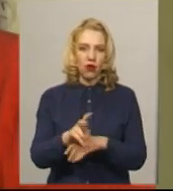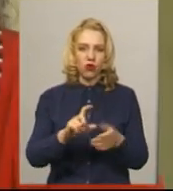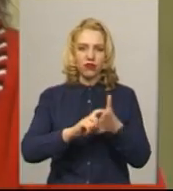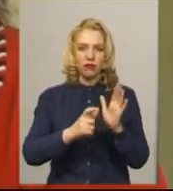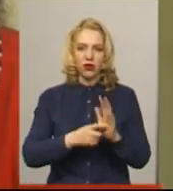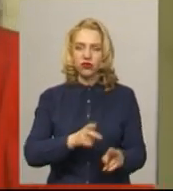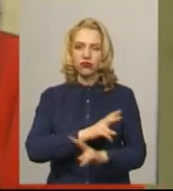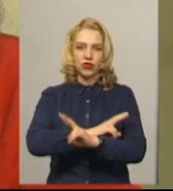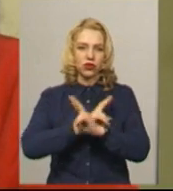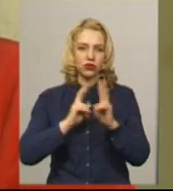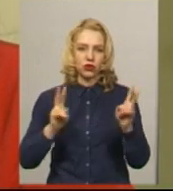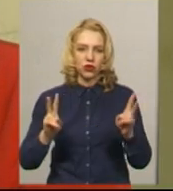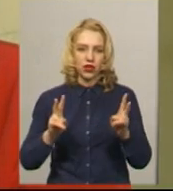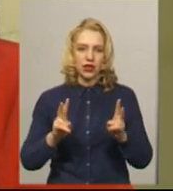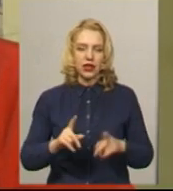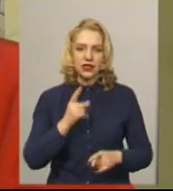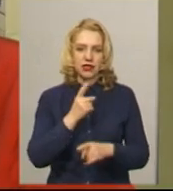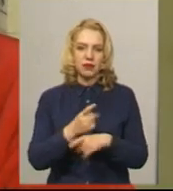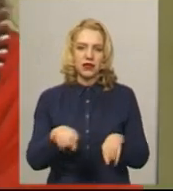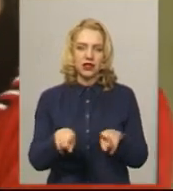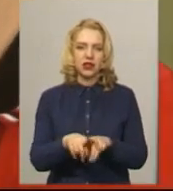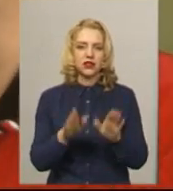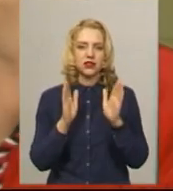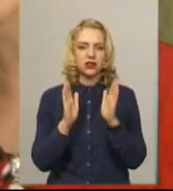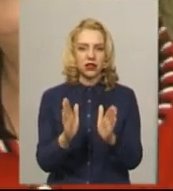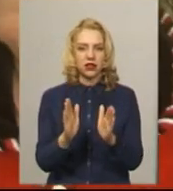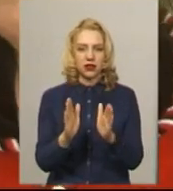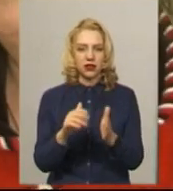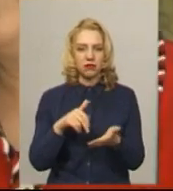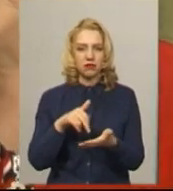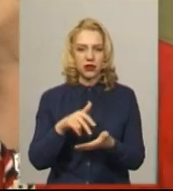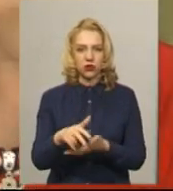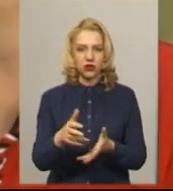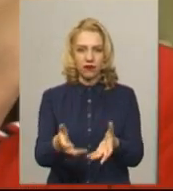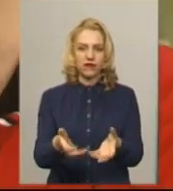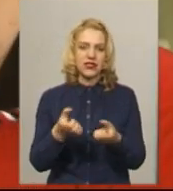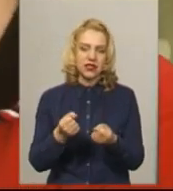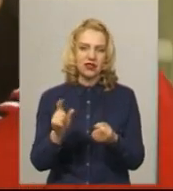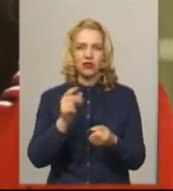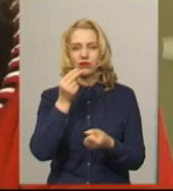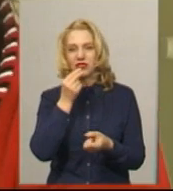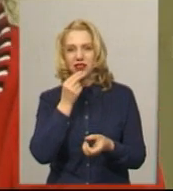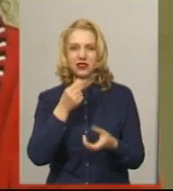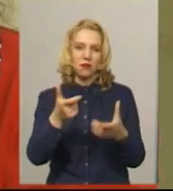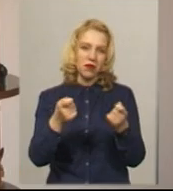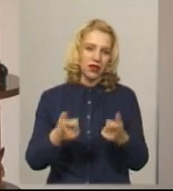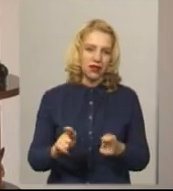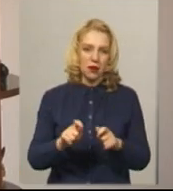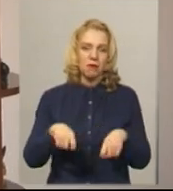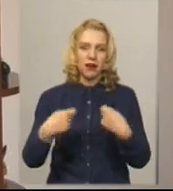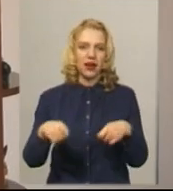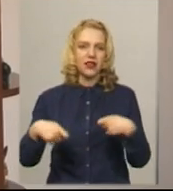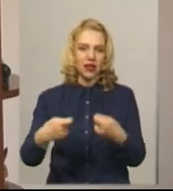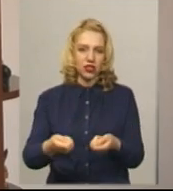взагалі не проходить запрет на все таке, тільки підходять взяти стосовно їжі, хто там передачу.